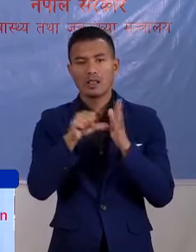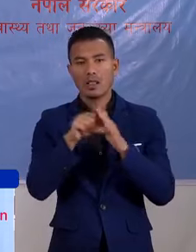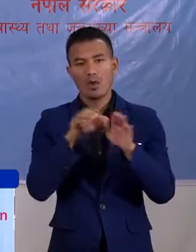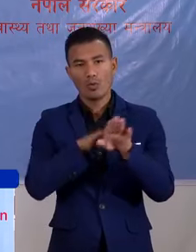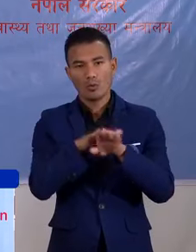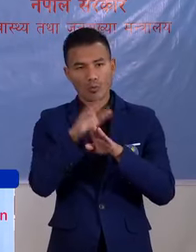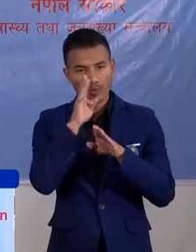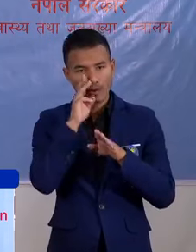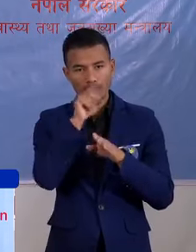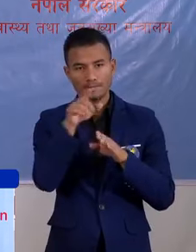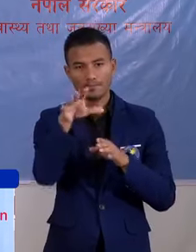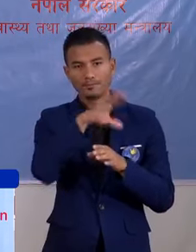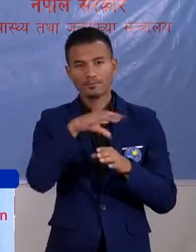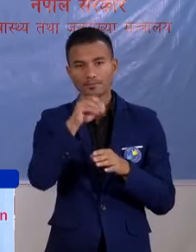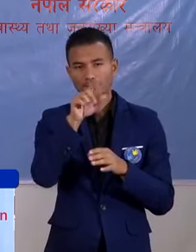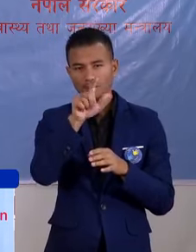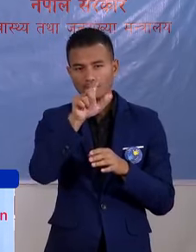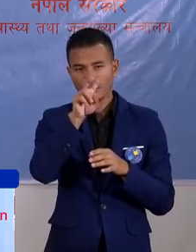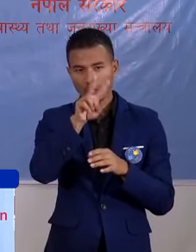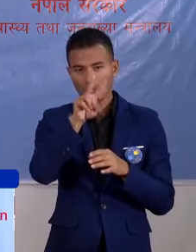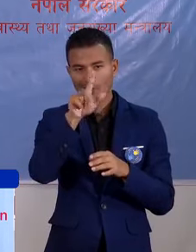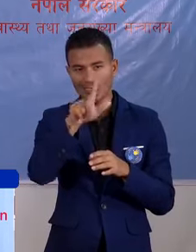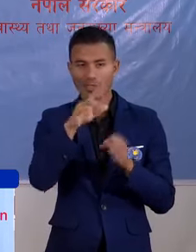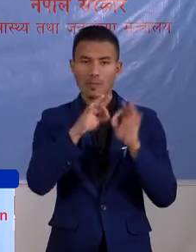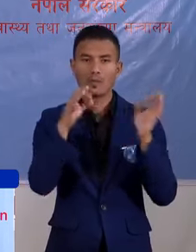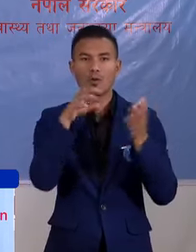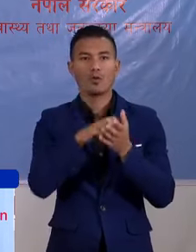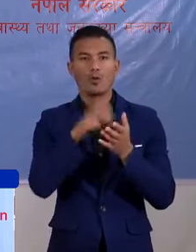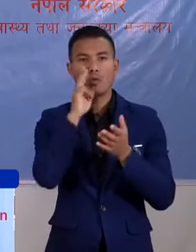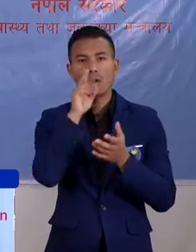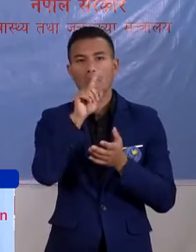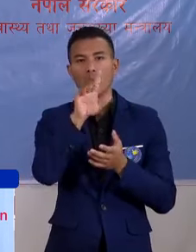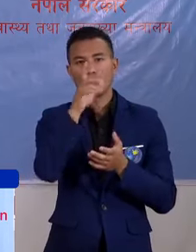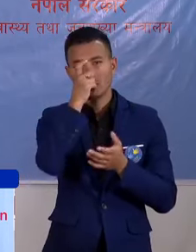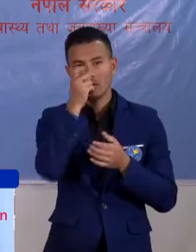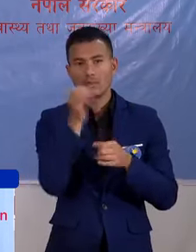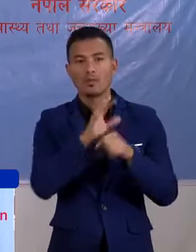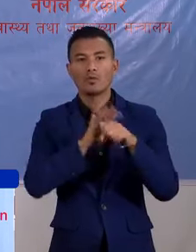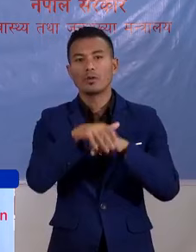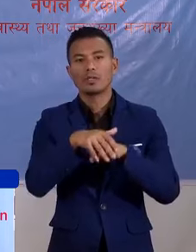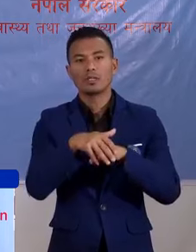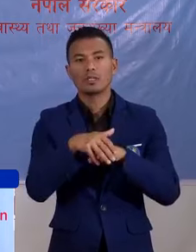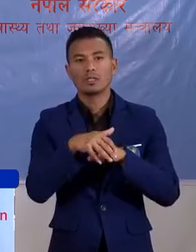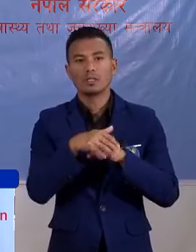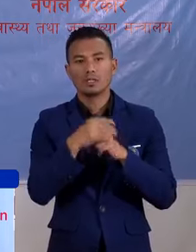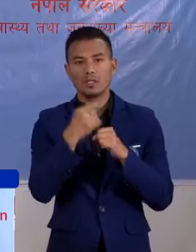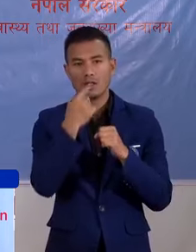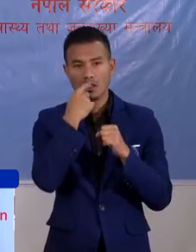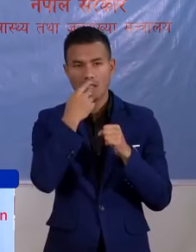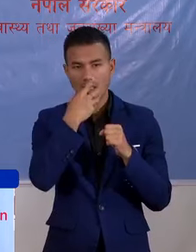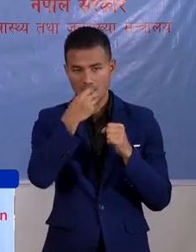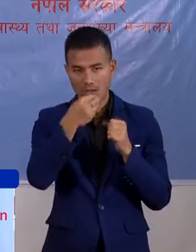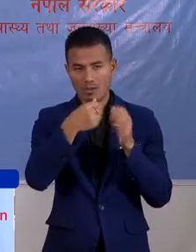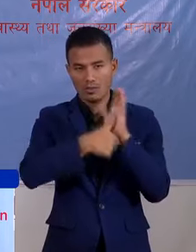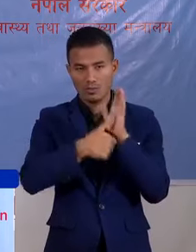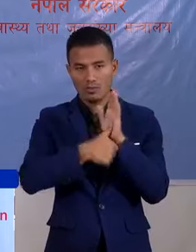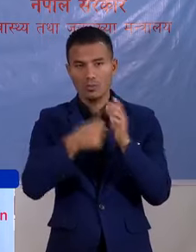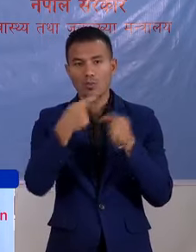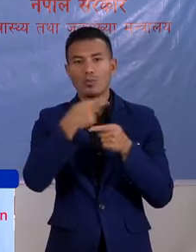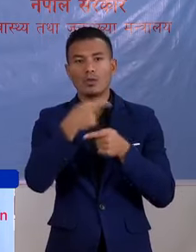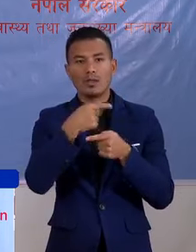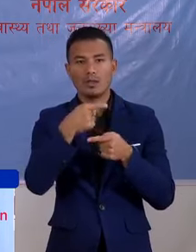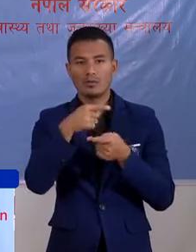तहार है का सक्ताइस बिविन्न इस्तान अरुमा करिब पंद्रसाई बंदा बड़ी थ्रोट स्वाब नमुना